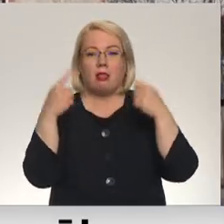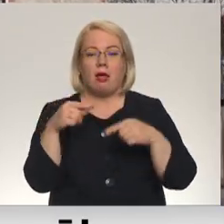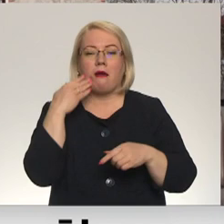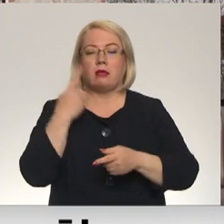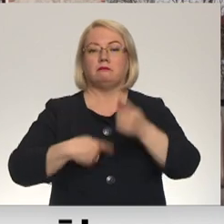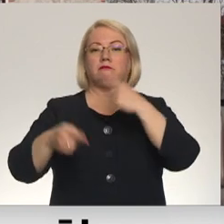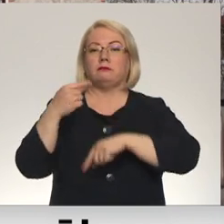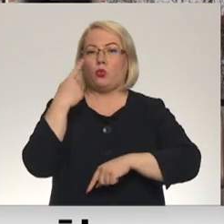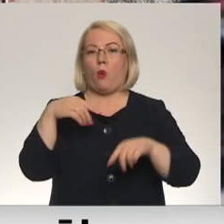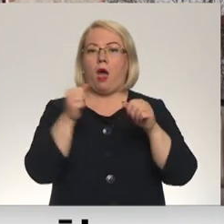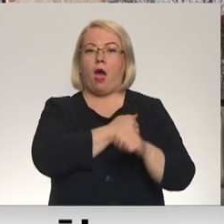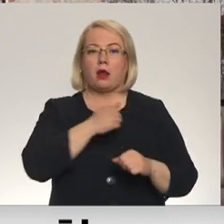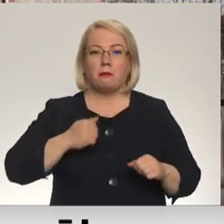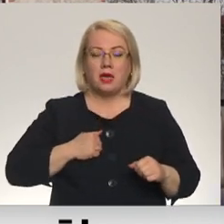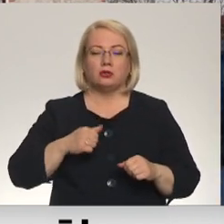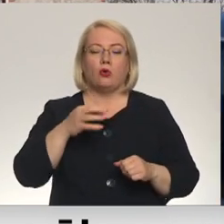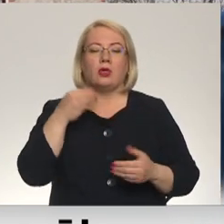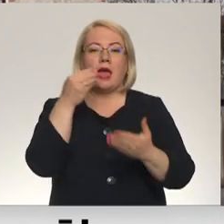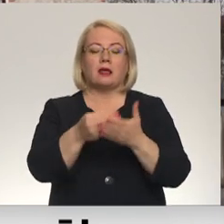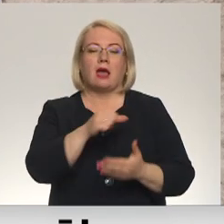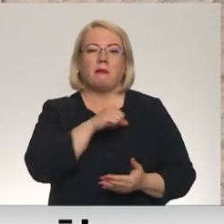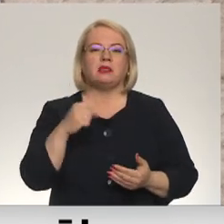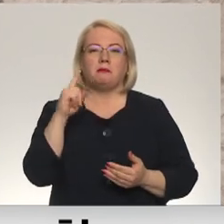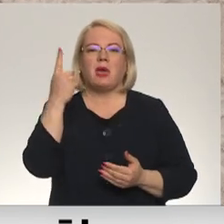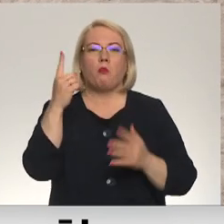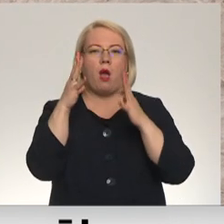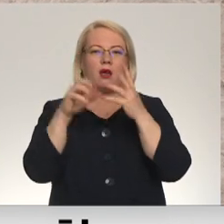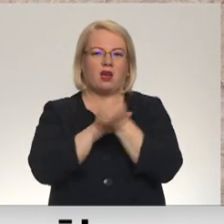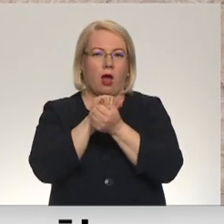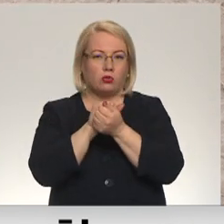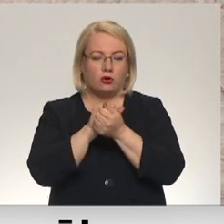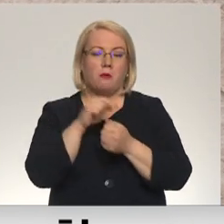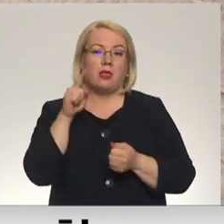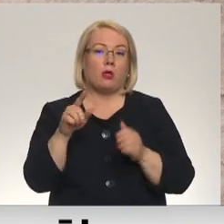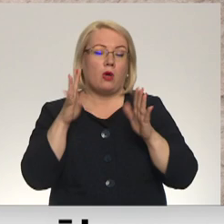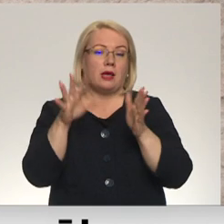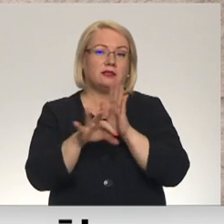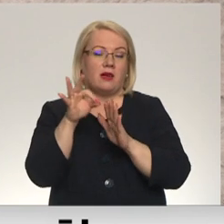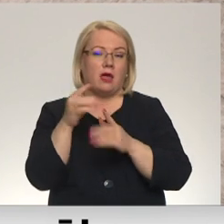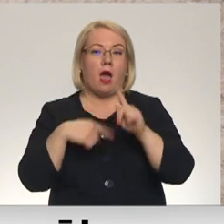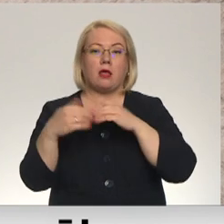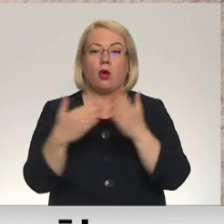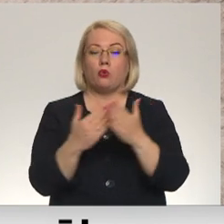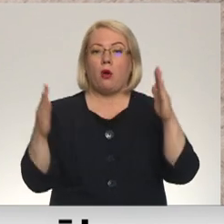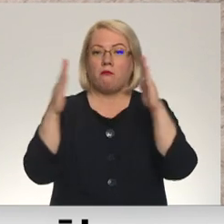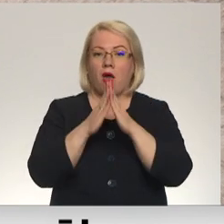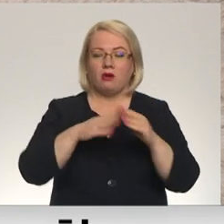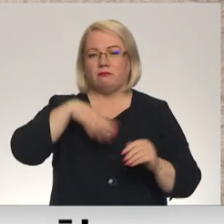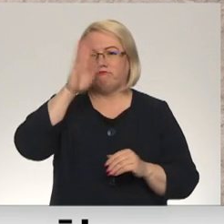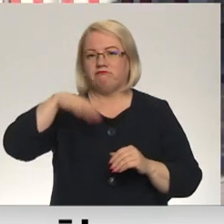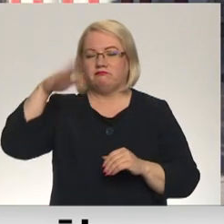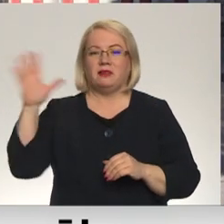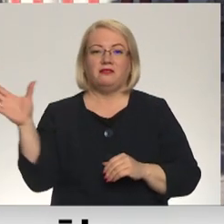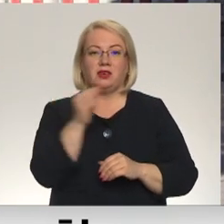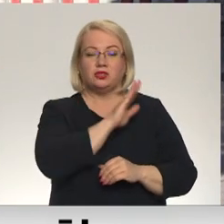armijas un iegādājās, kā pats saka, pirmo graustu. Tādos gadījumos ir izvēli – atjaunot māju, aizkresojot ciet visu, ko tā slēp